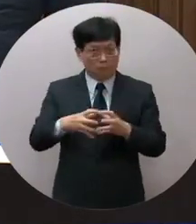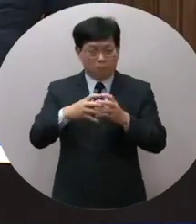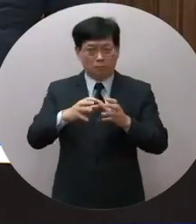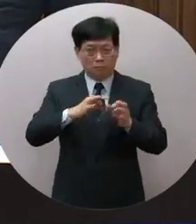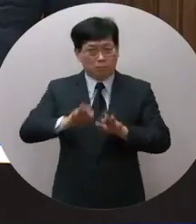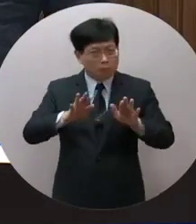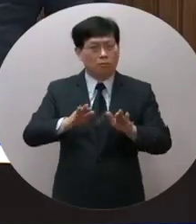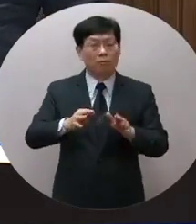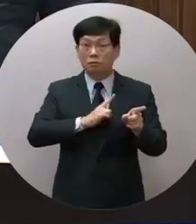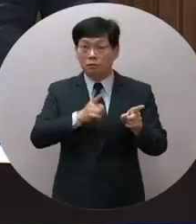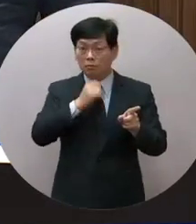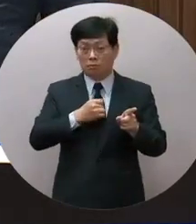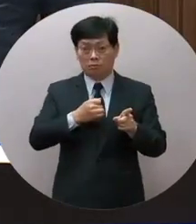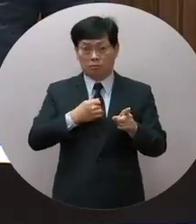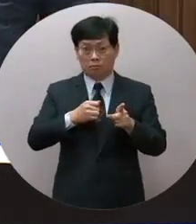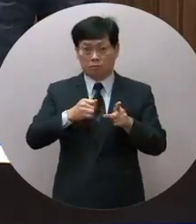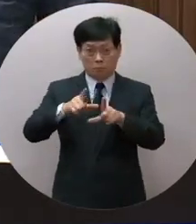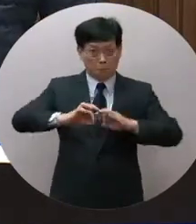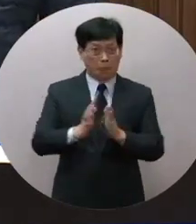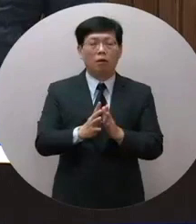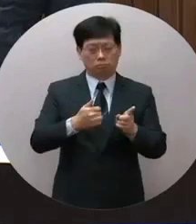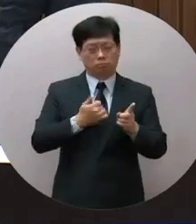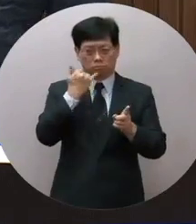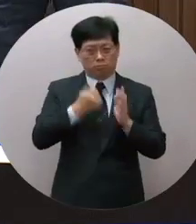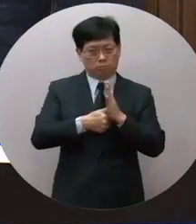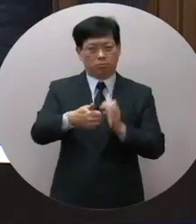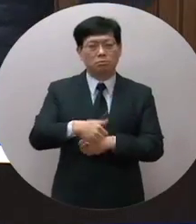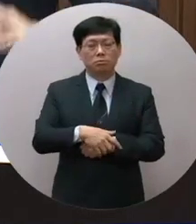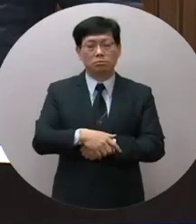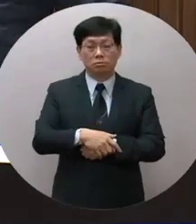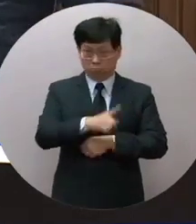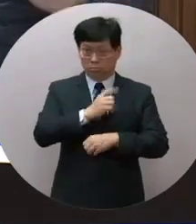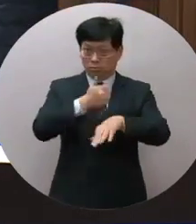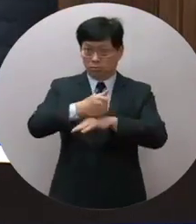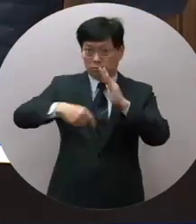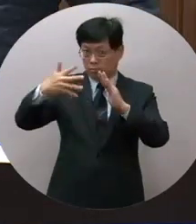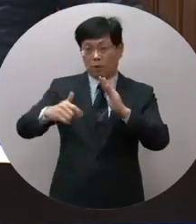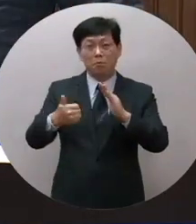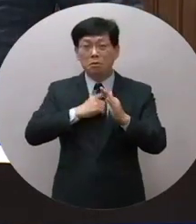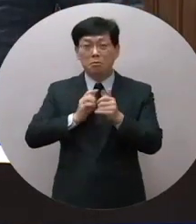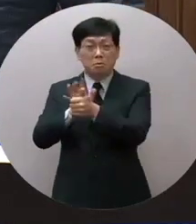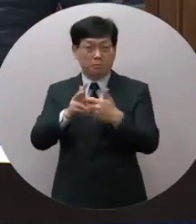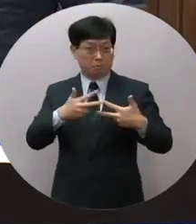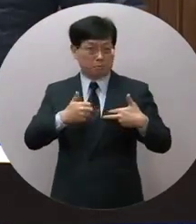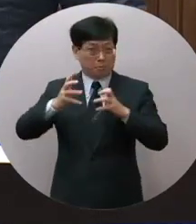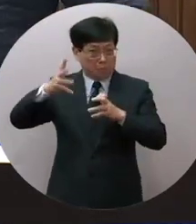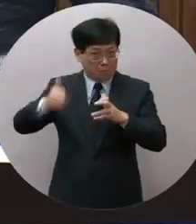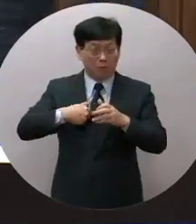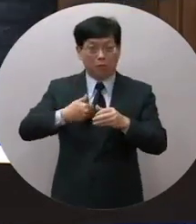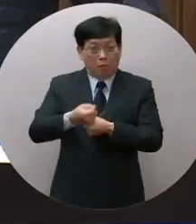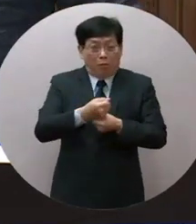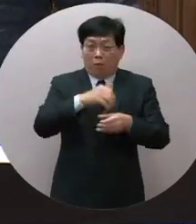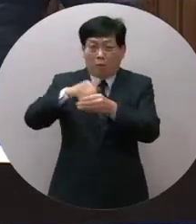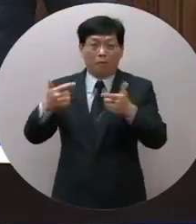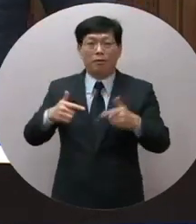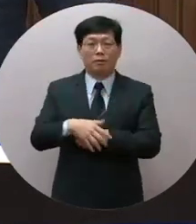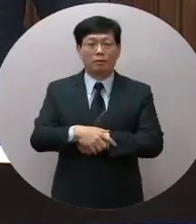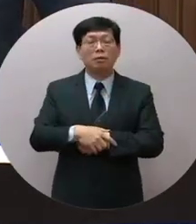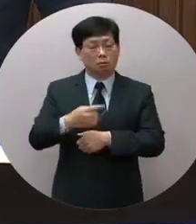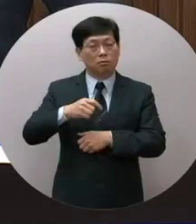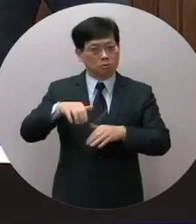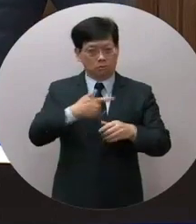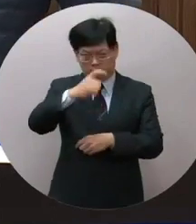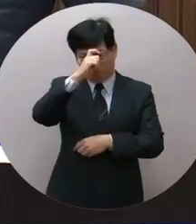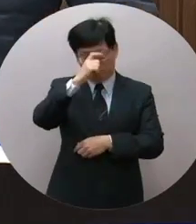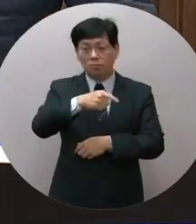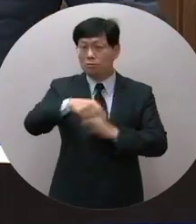濟院長以你的執行力歷史留名您的當院長不是為了蔡英文來拚選票來服選我倒